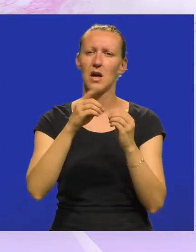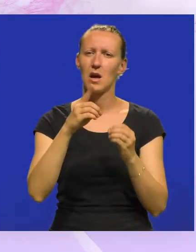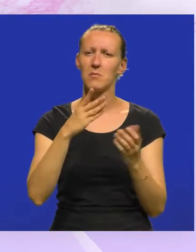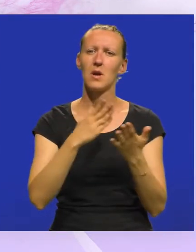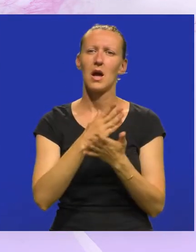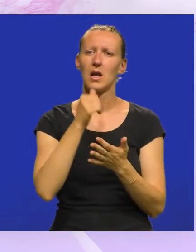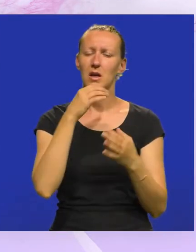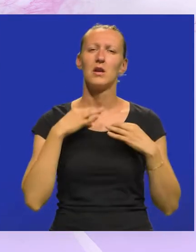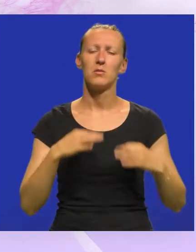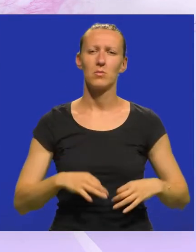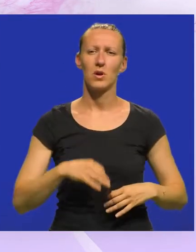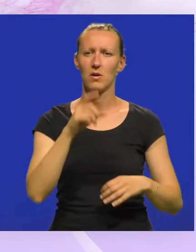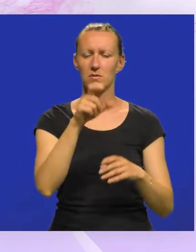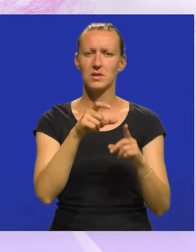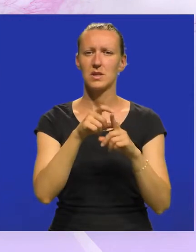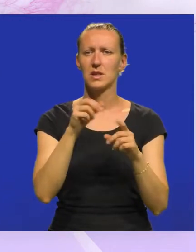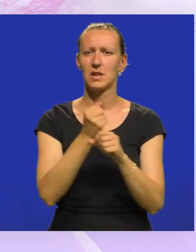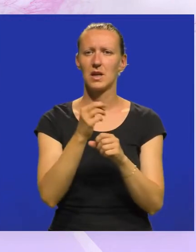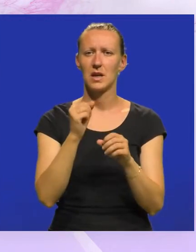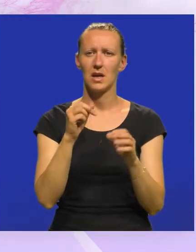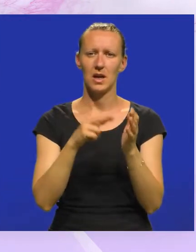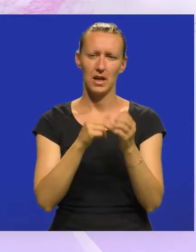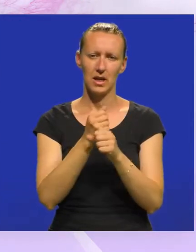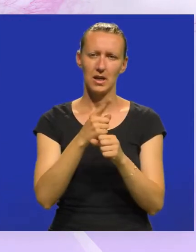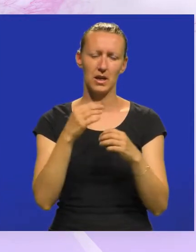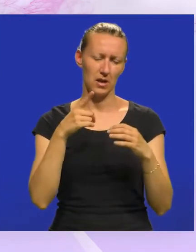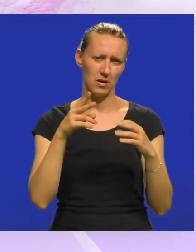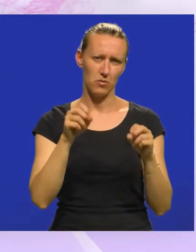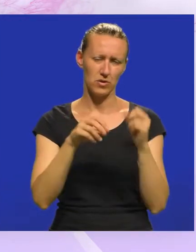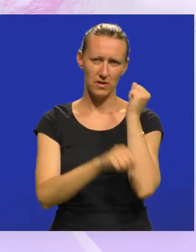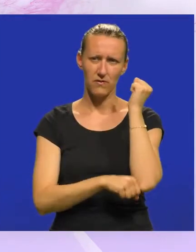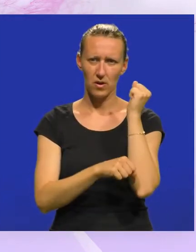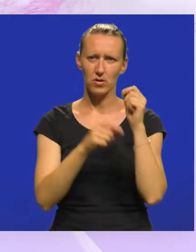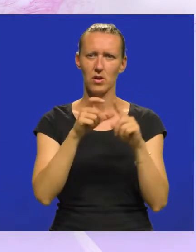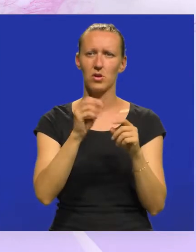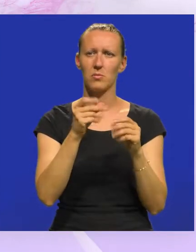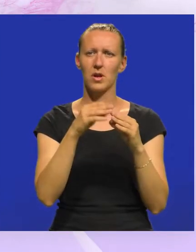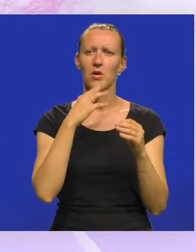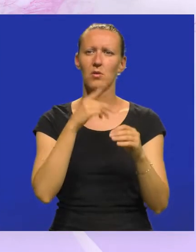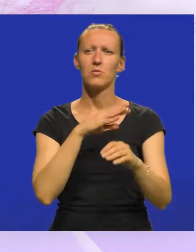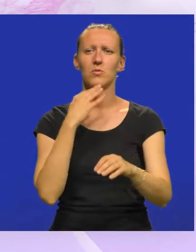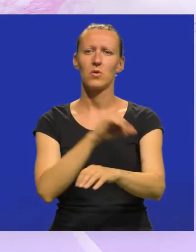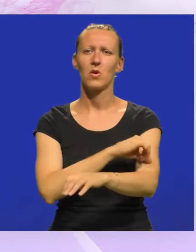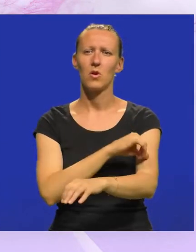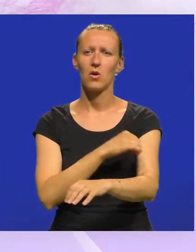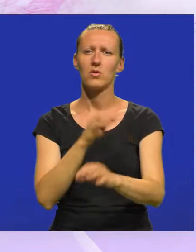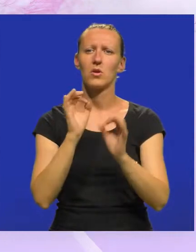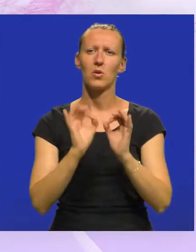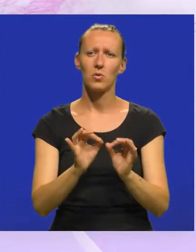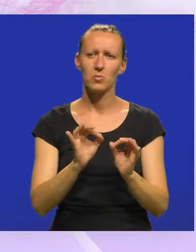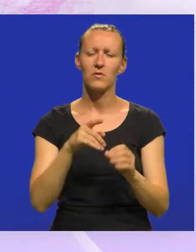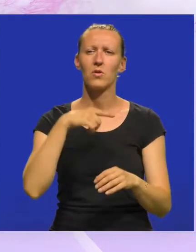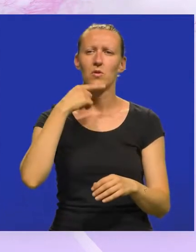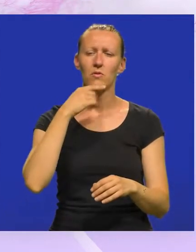i profesorica Elis de Gengi Oluvić, umirovljena profesorica sa Polskog sveučilišta Jurija Dobrile, koja je dugi niz godina upravo